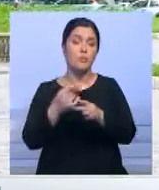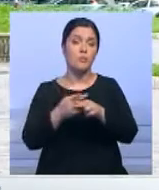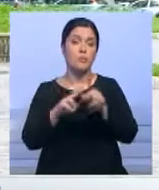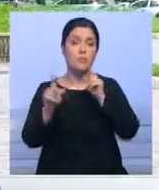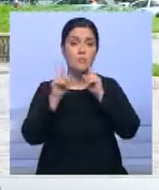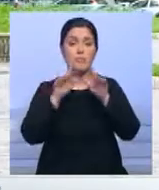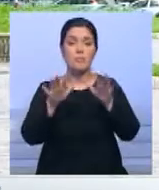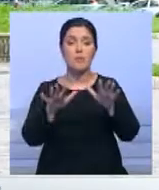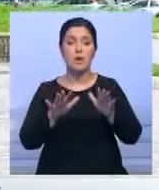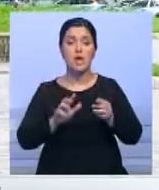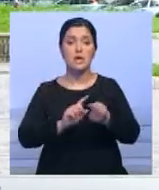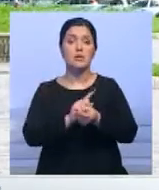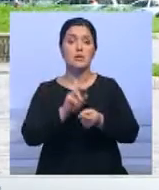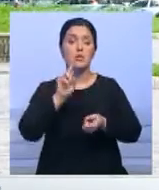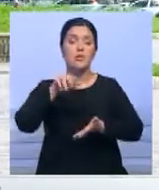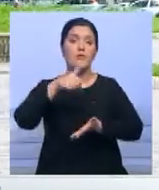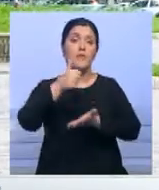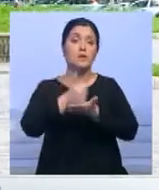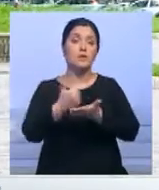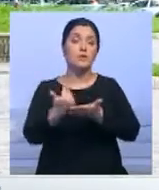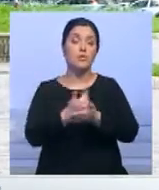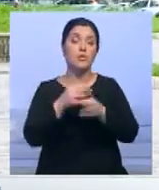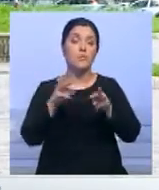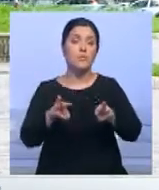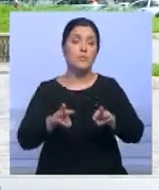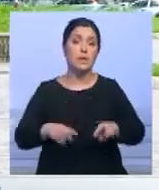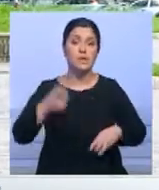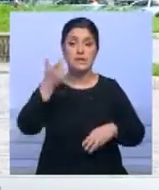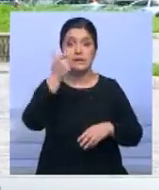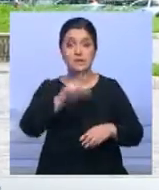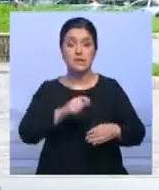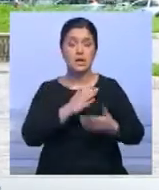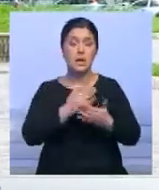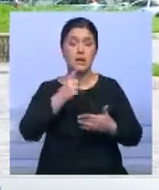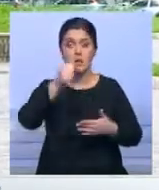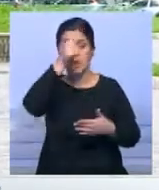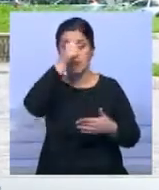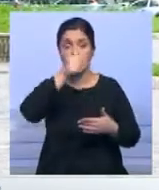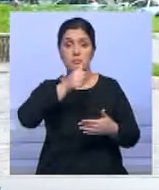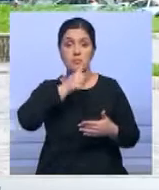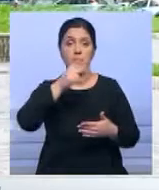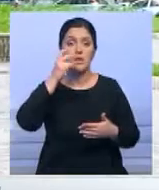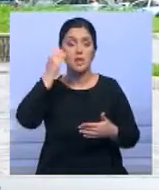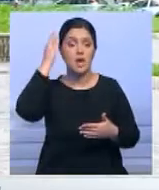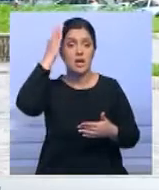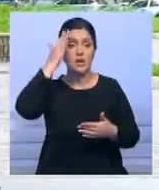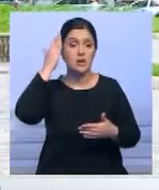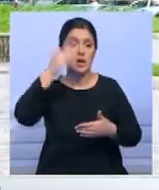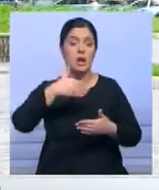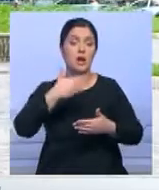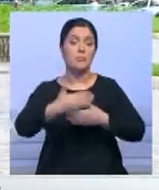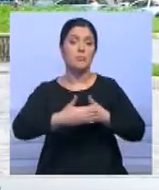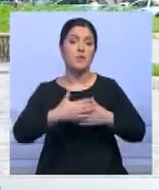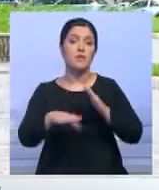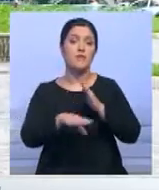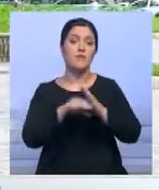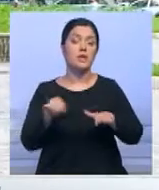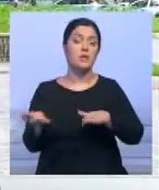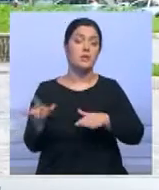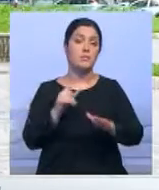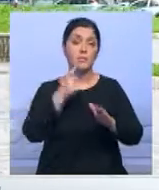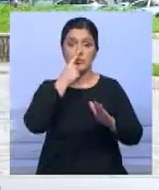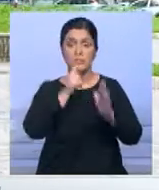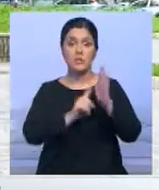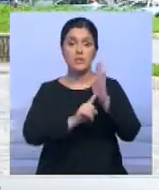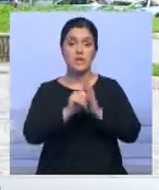парламенте? И кто же возглавит новое правительство? У итальянцев есть месяц на размышления. Предвыборная кампания только что началась. Если